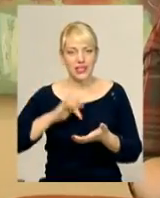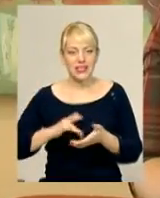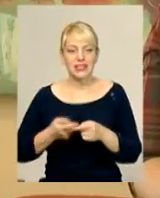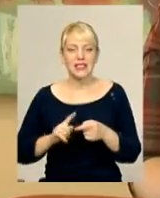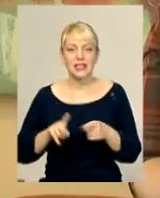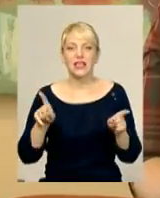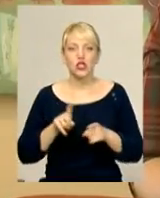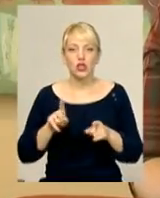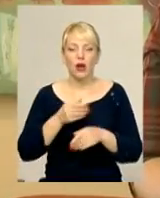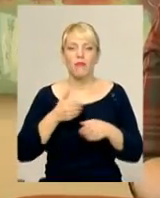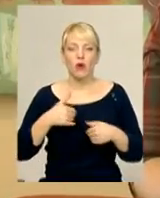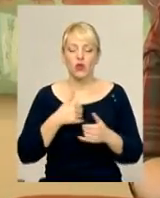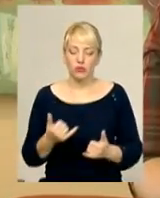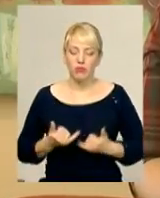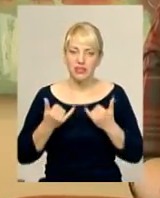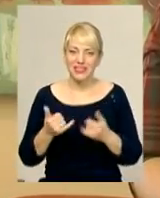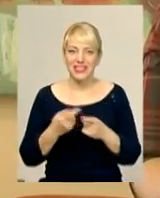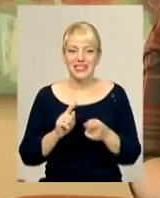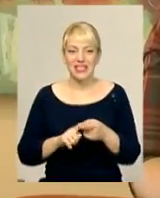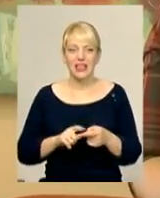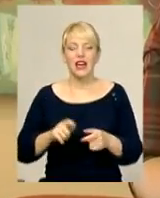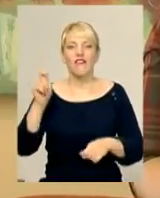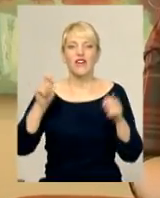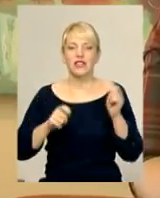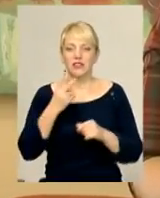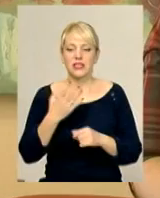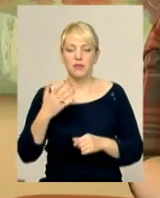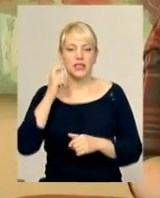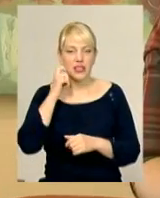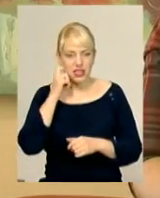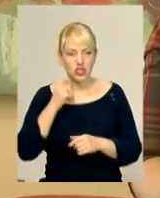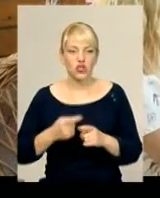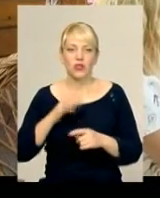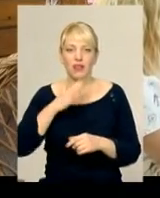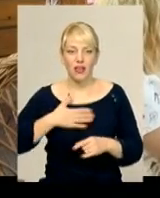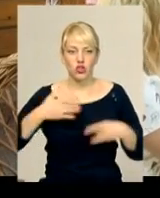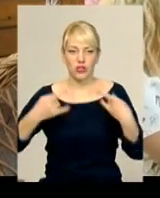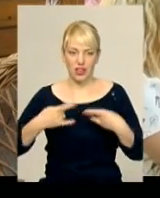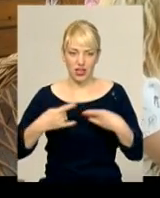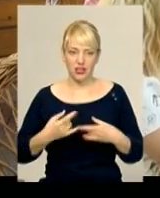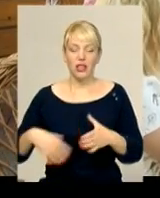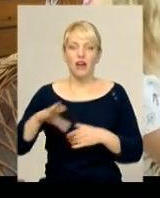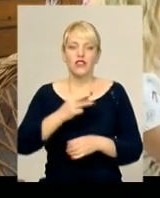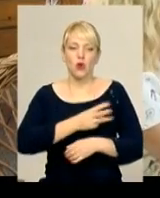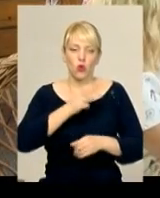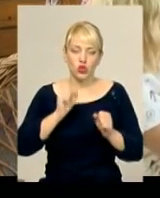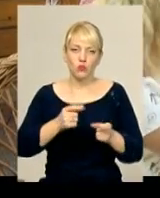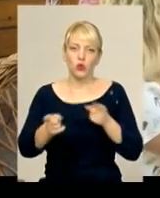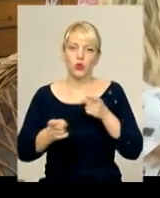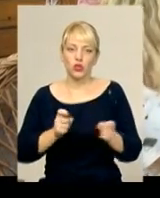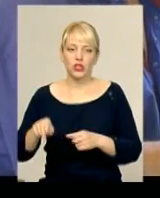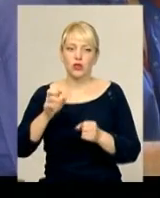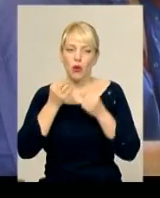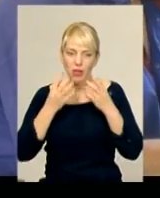те, що ми хочемо присвятити оцей фестиваль 25-річчю нашого телеканалу. Усі охочі також зможуть долучитися до